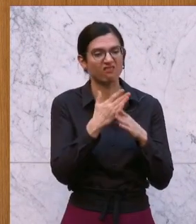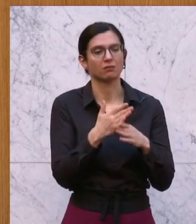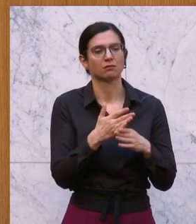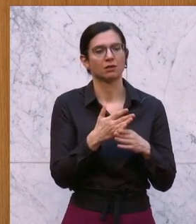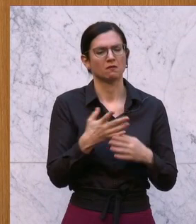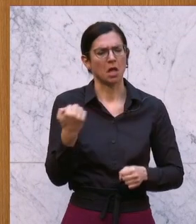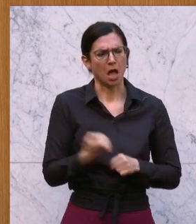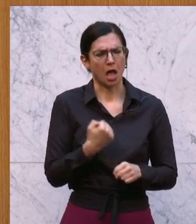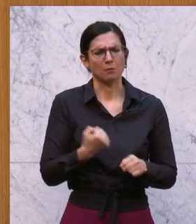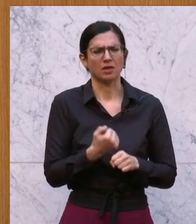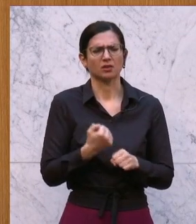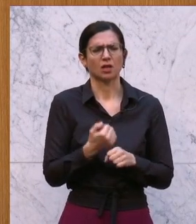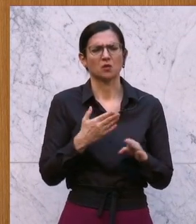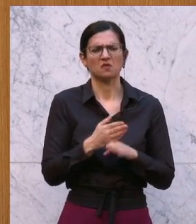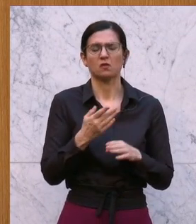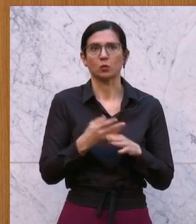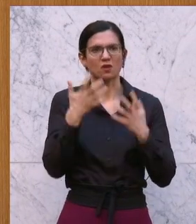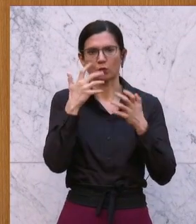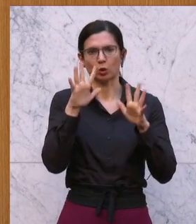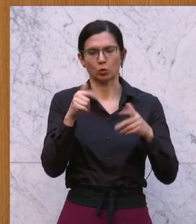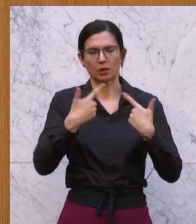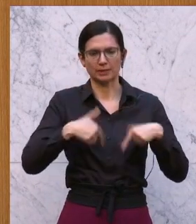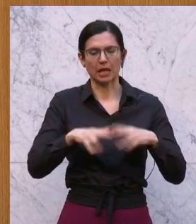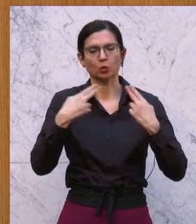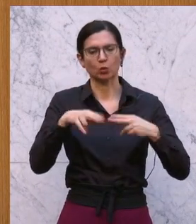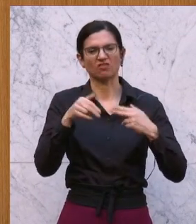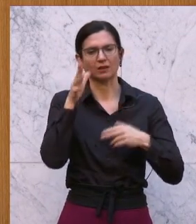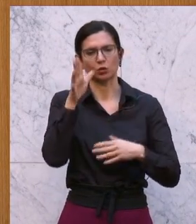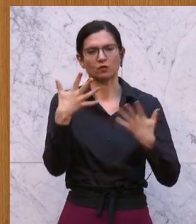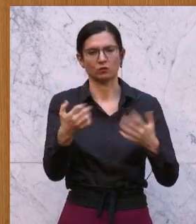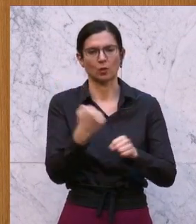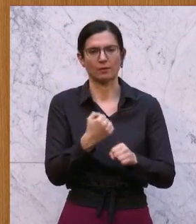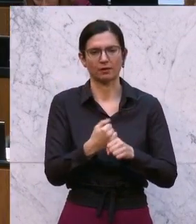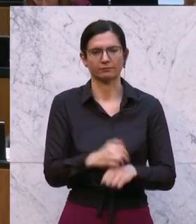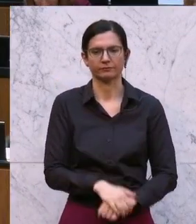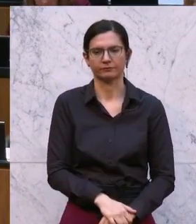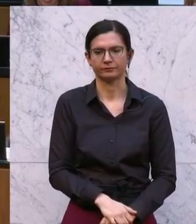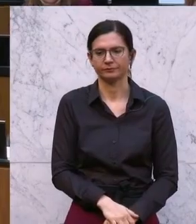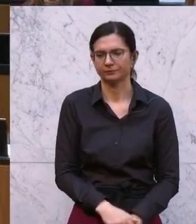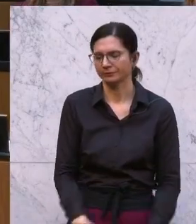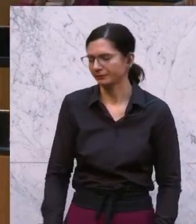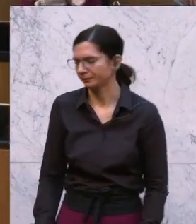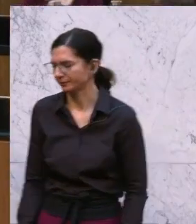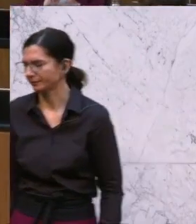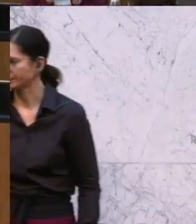arbeiten für unser wunderschönes Land und das werden wir auch in der Zukunft tun. Applaus Applaus Applaus Applaus